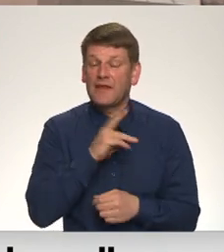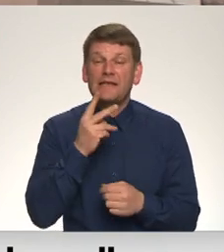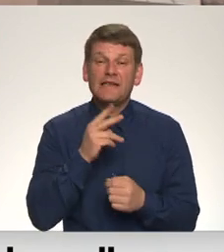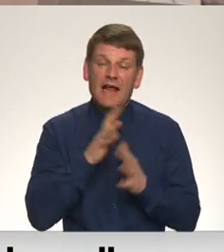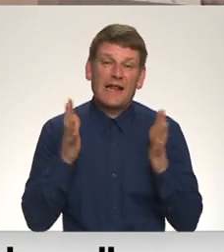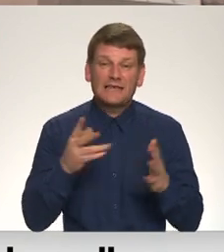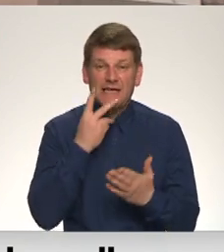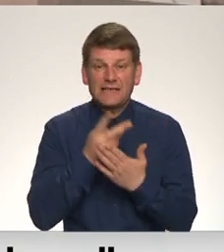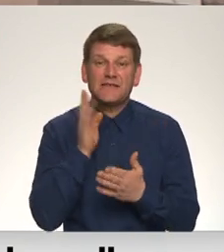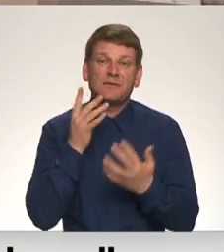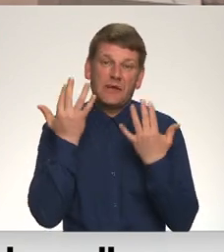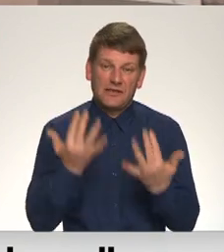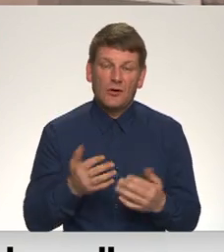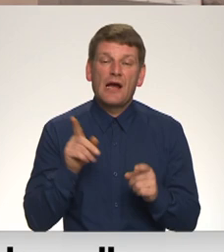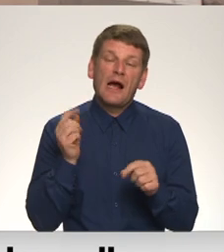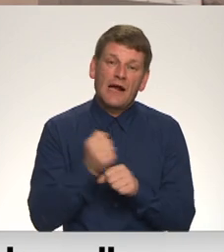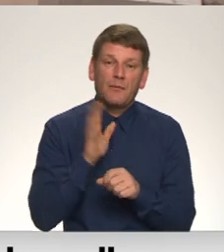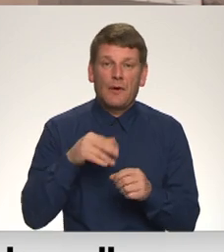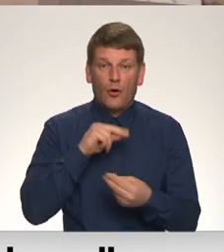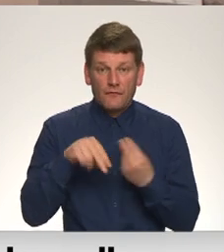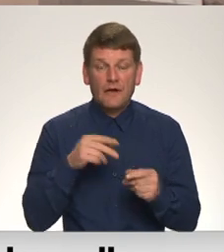pasākumos, gan par konferenci, gan par filmu.